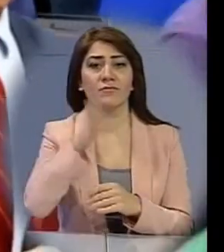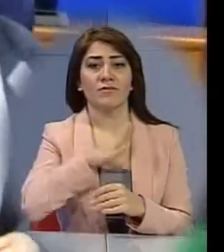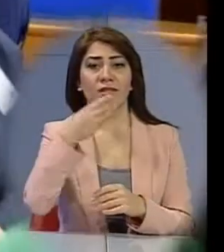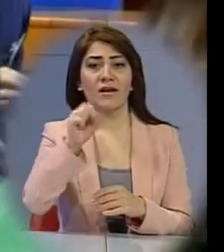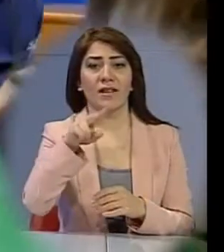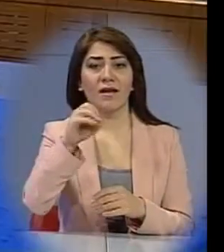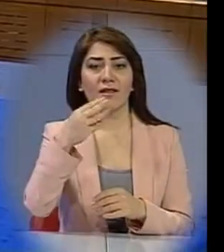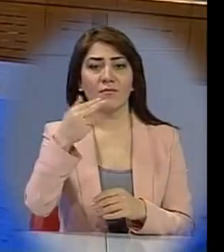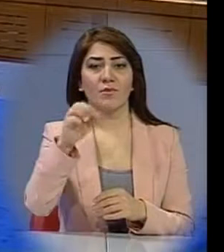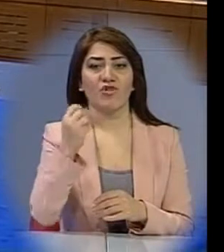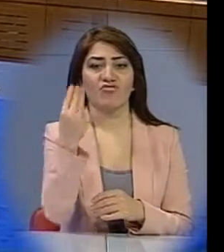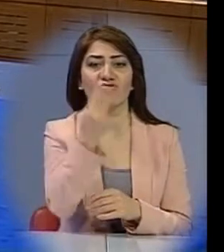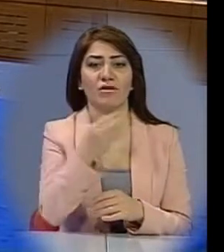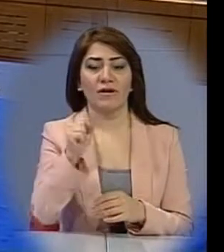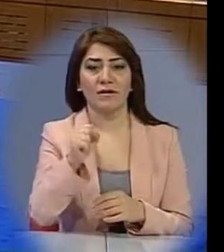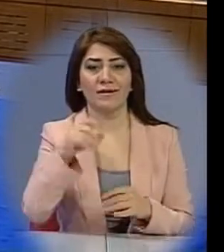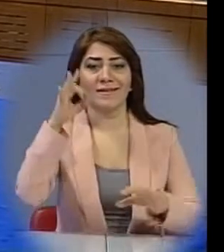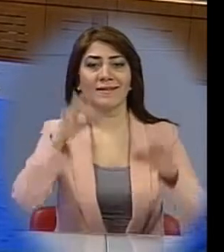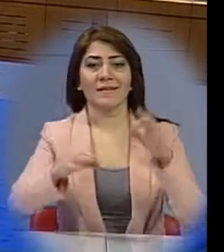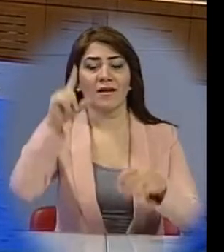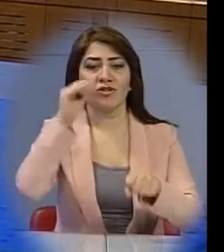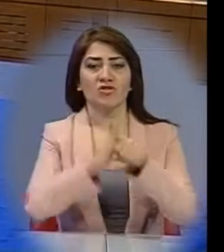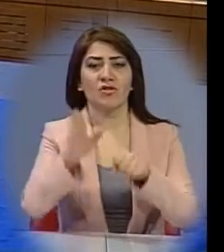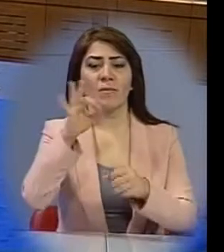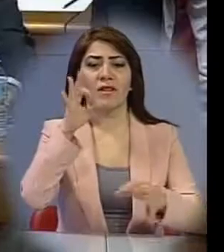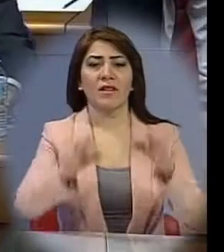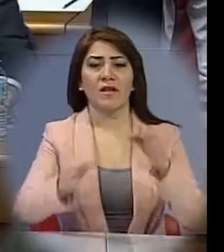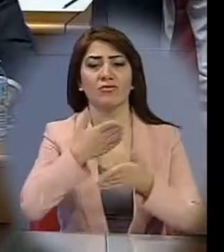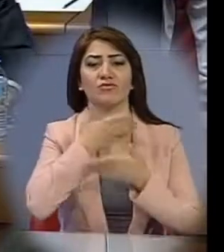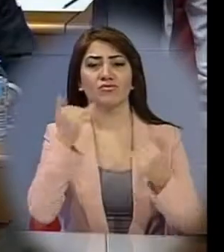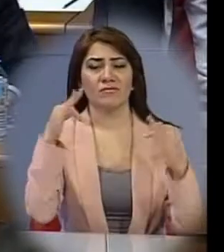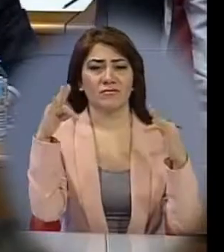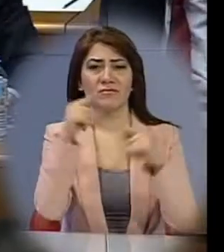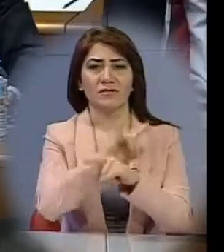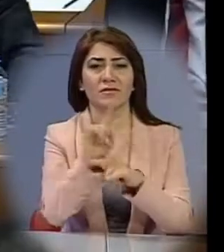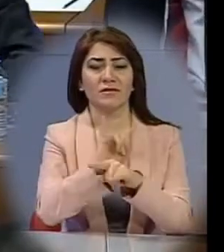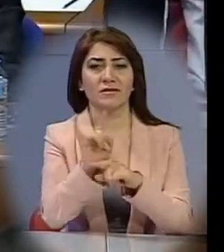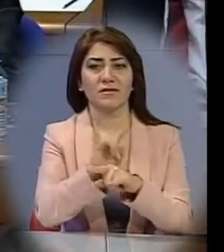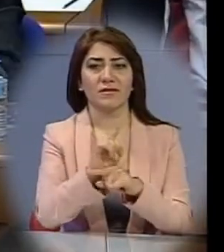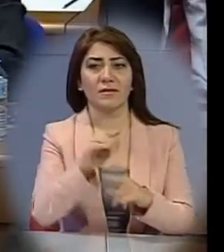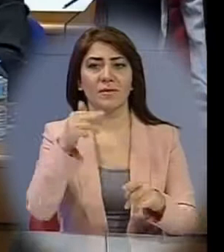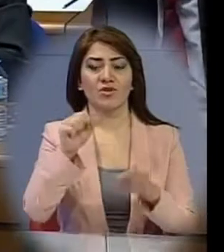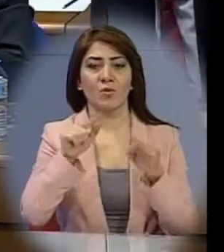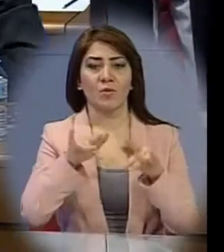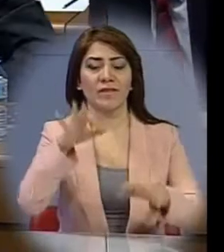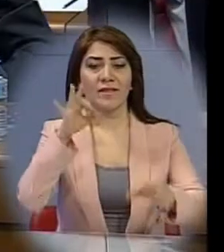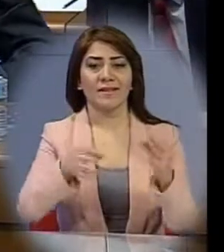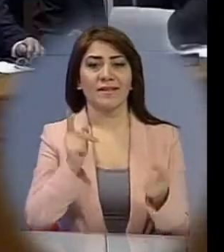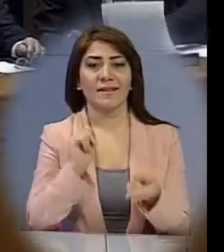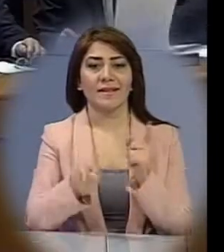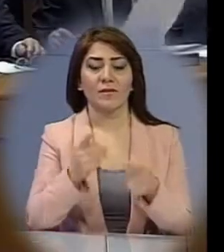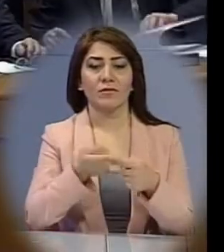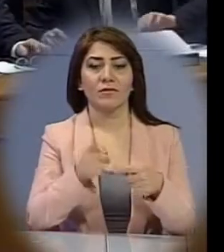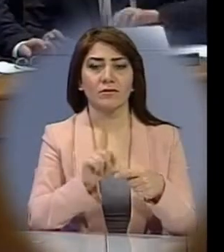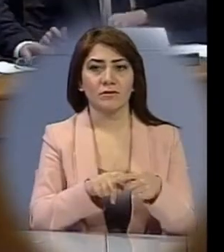որև է դատարանի կողմից հայկական ճարթերի համար չի դատապարտվել։ Բերինչեքի գործով դատավարության նարնչող իրականությունը